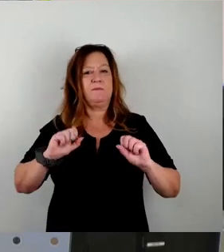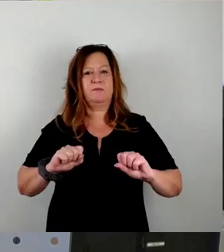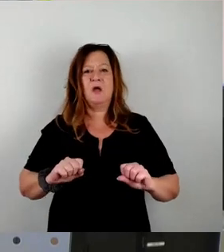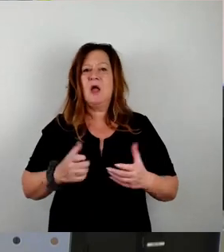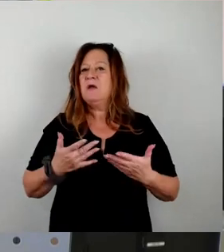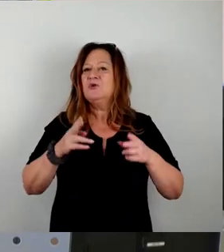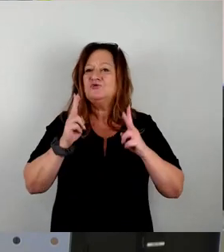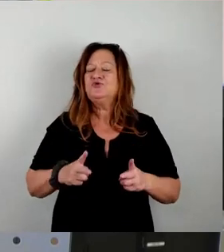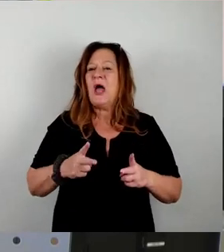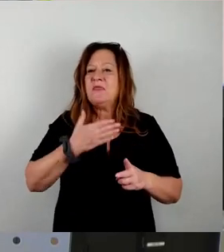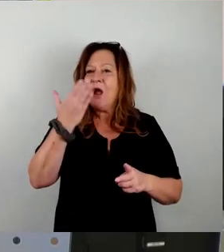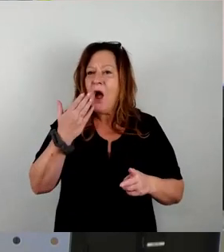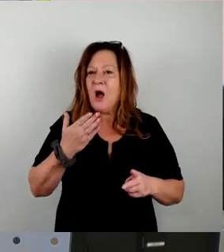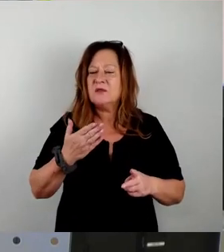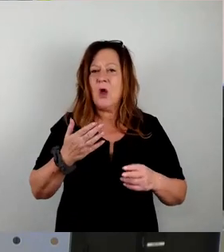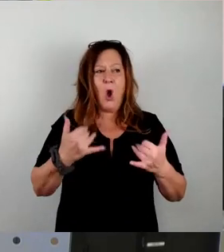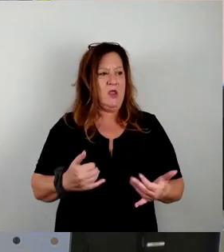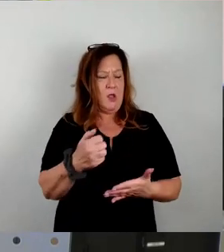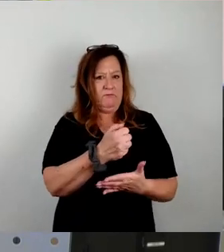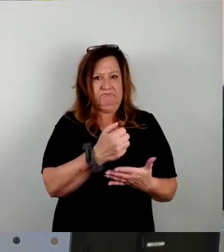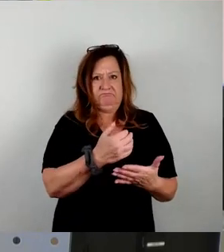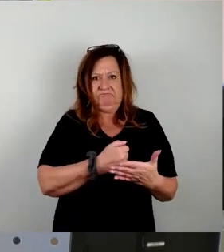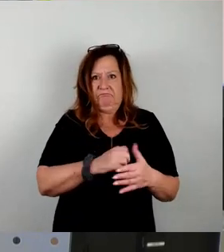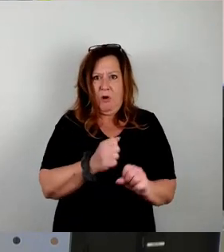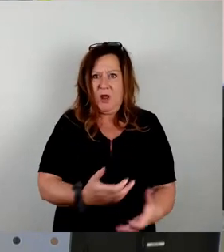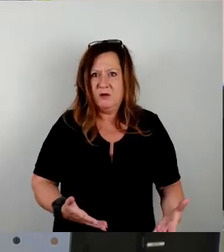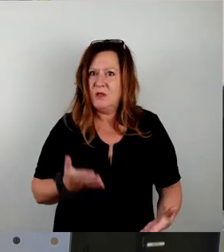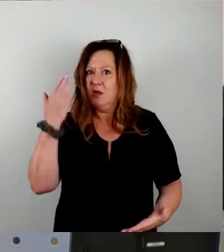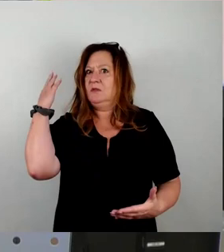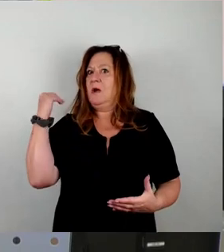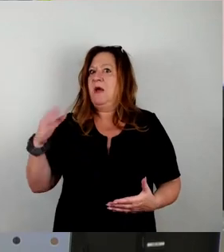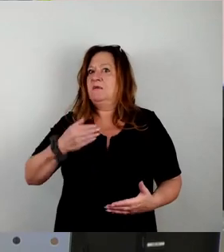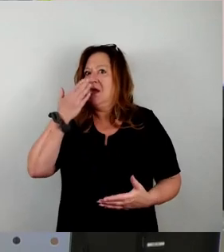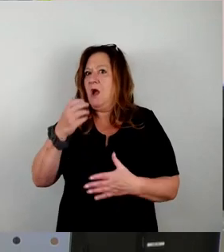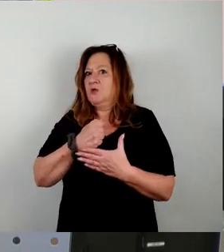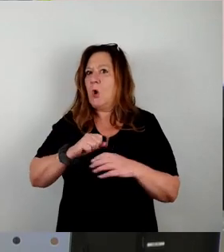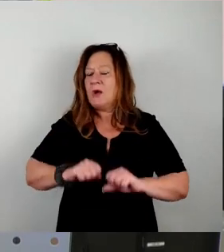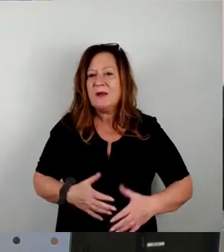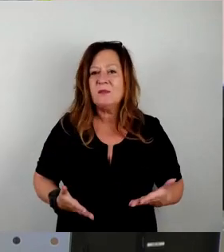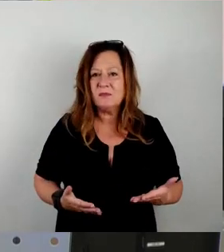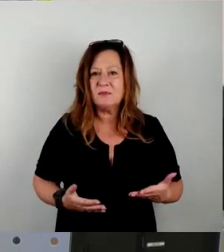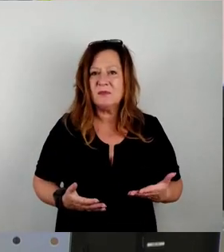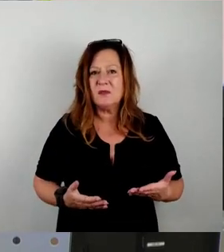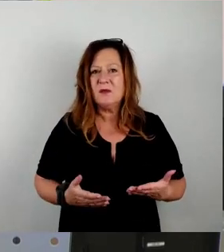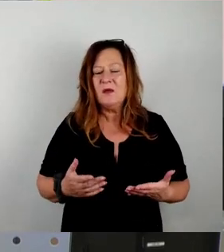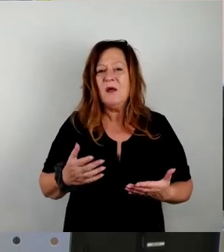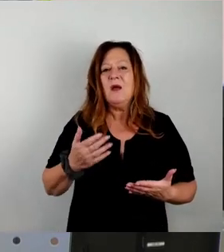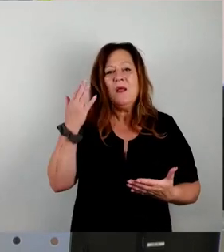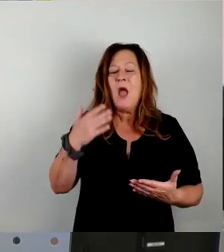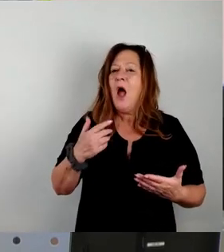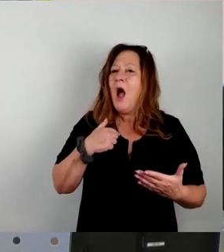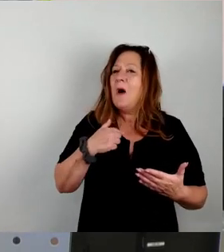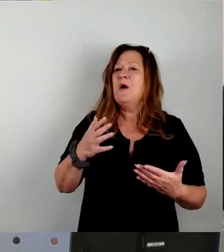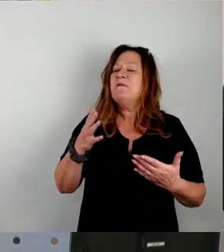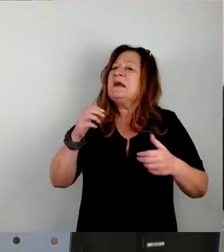weiter kochen, heute fällt Kochen vollkommen aus, das geht nicht mehr, das ging damals noch. Also wir haben natürlich Verwundbarkeiten, aber die liegen nicht daran,